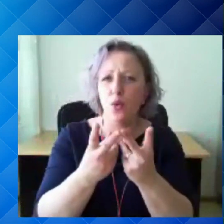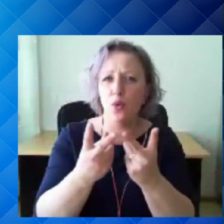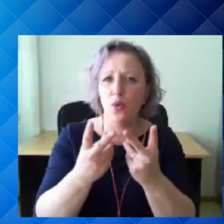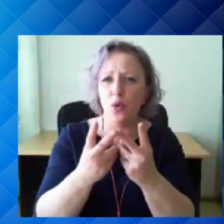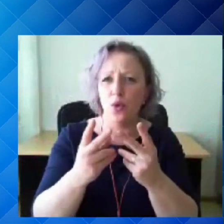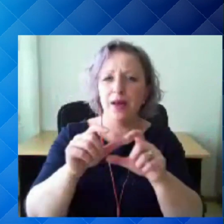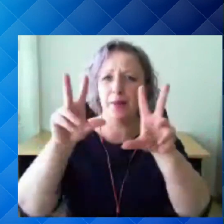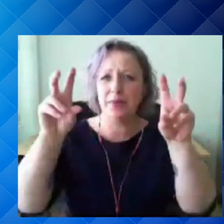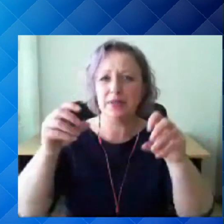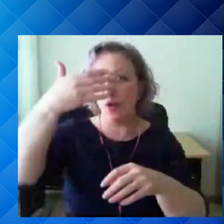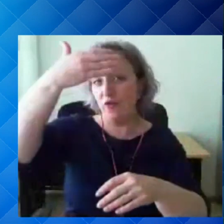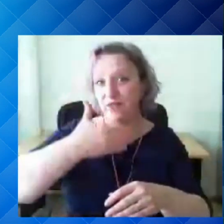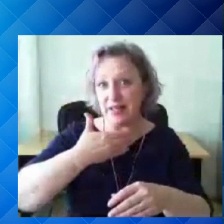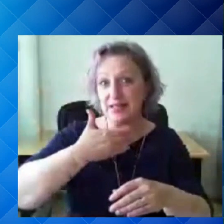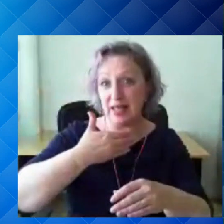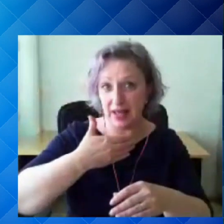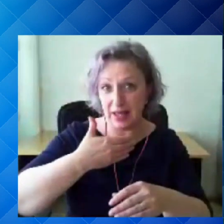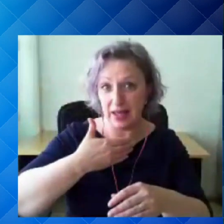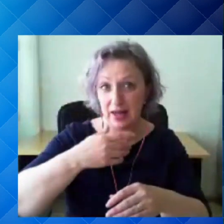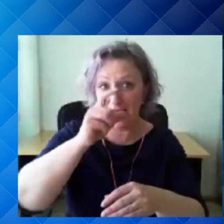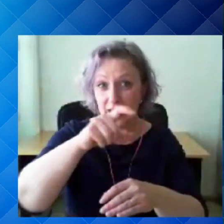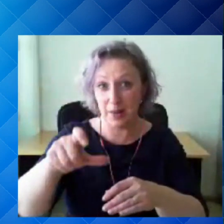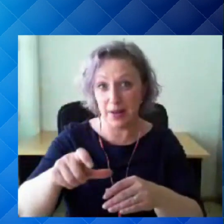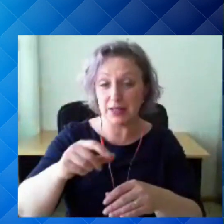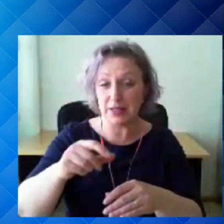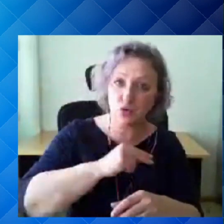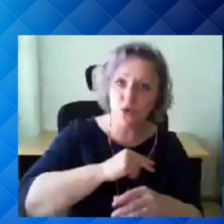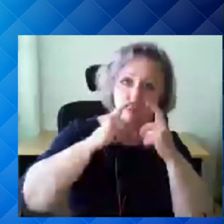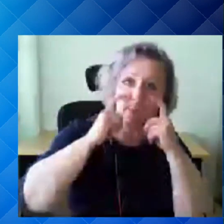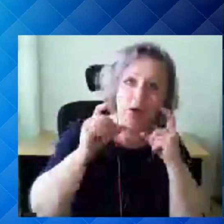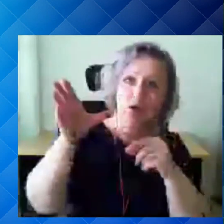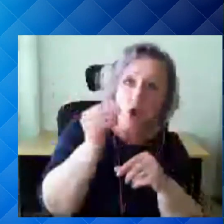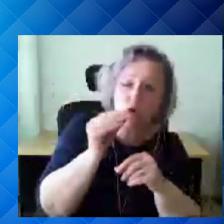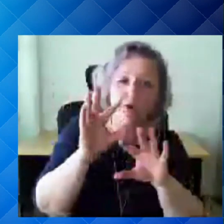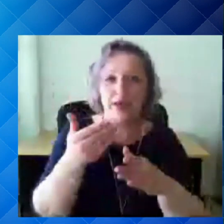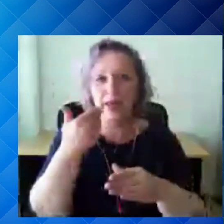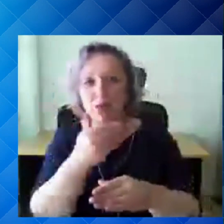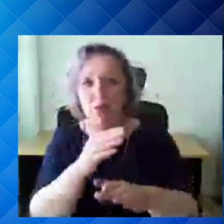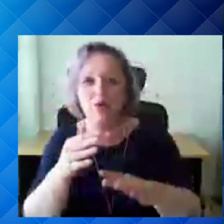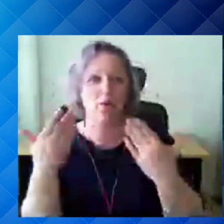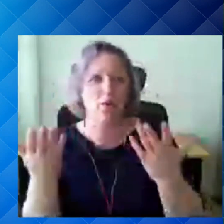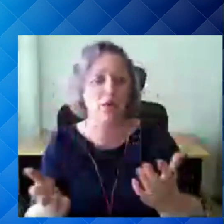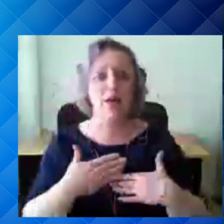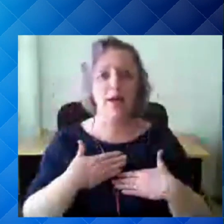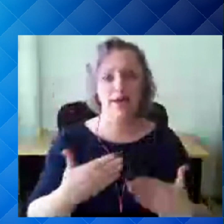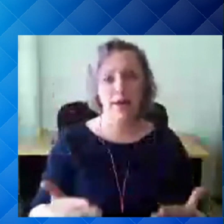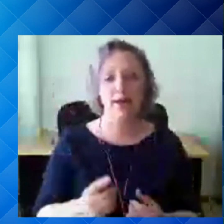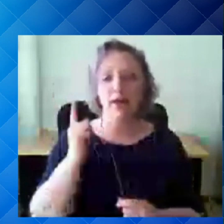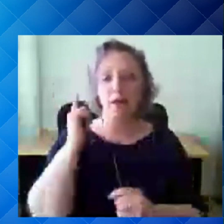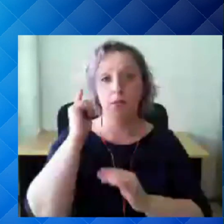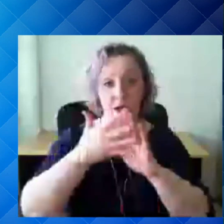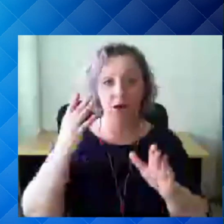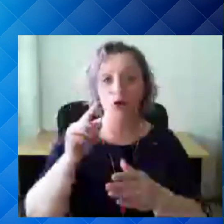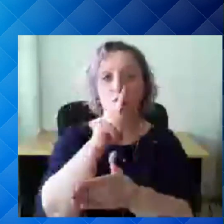visiiri, et kas neid peaks kasutama siis koos maskile või või kuidas. Aitäh! Nii, aitäh! Ma saan aru, et see